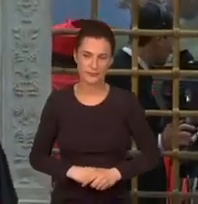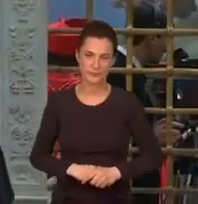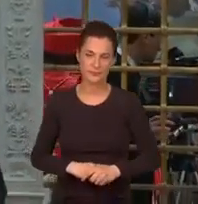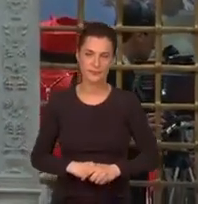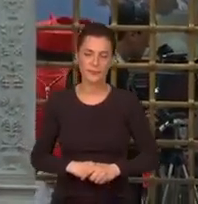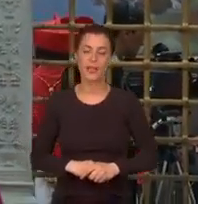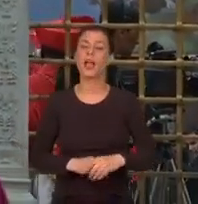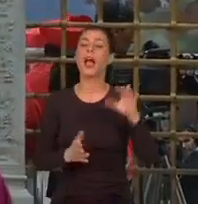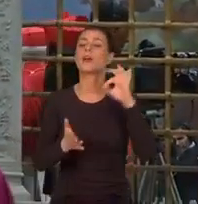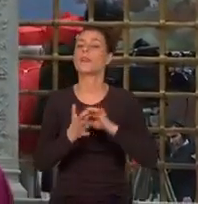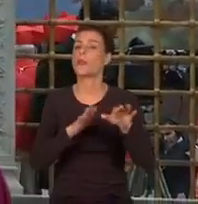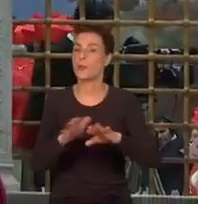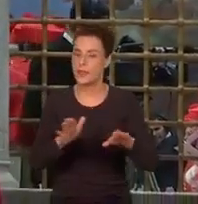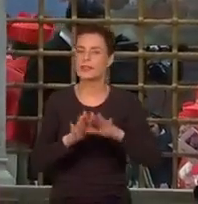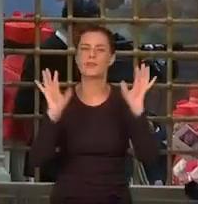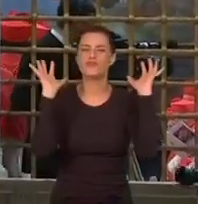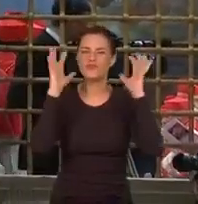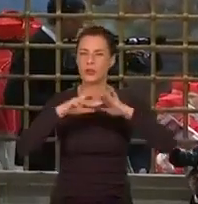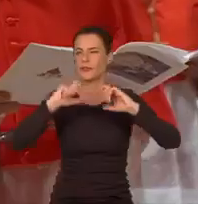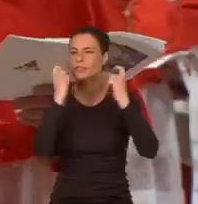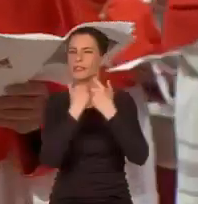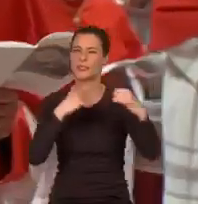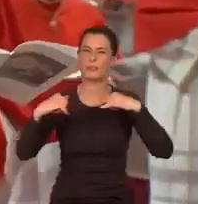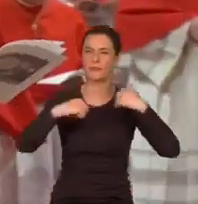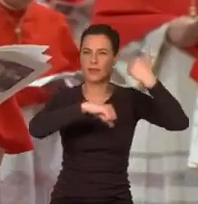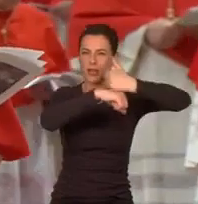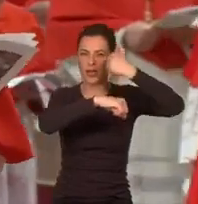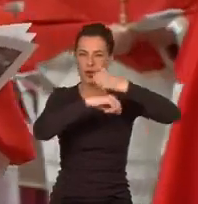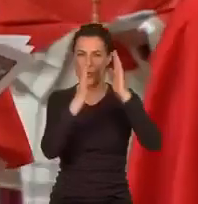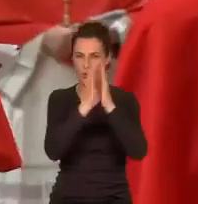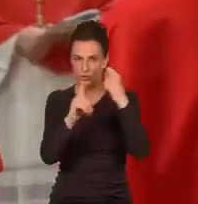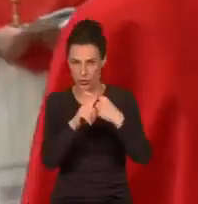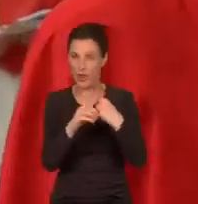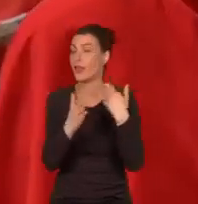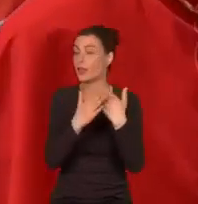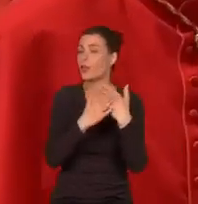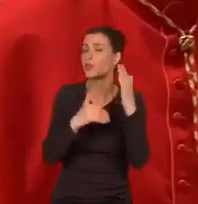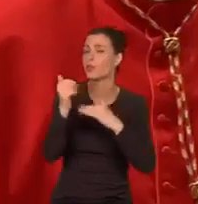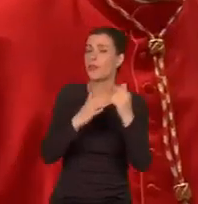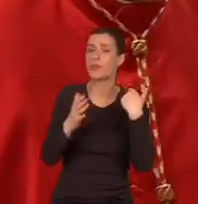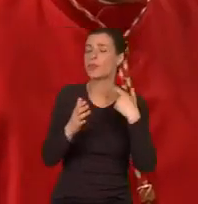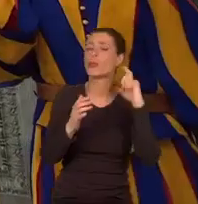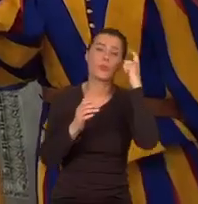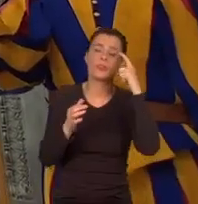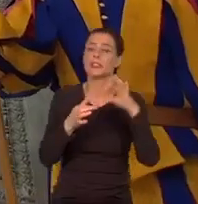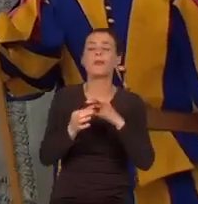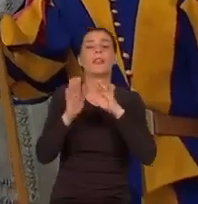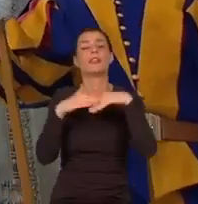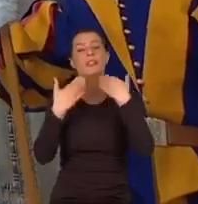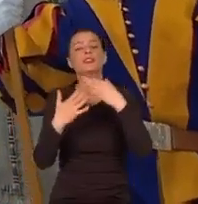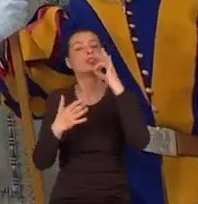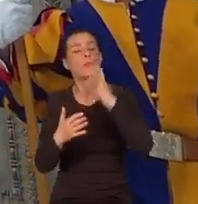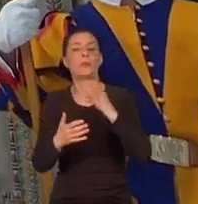W jednym miejscu zbierali się wszyscy hierarchowie kościelni, więc gmach zbudowano tak, by zapewniał pewien stopień